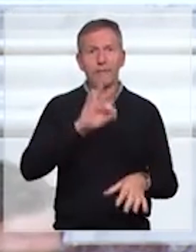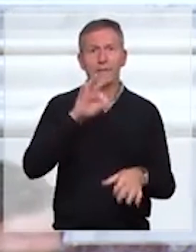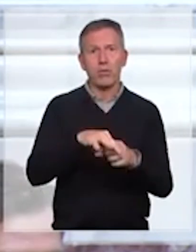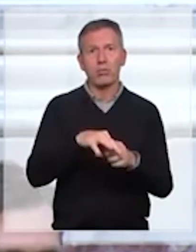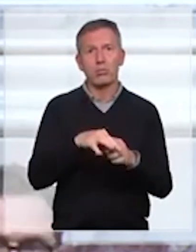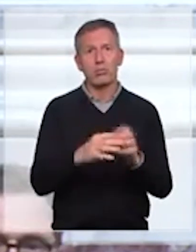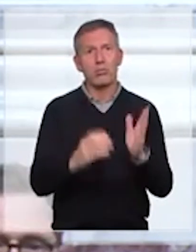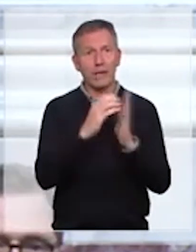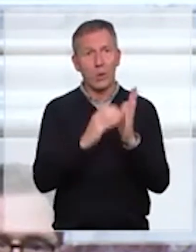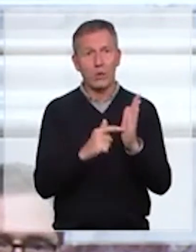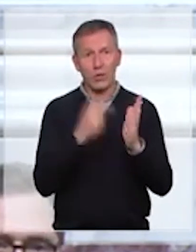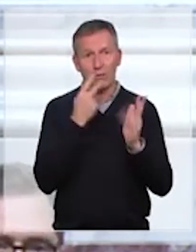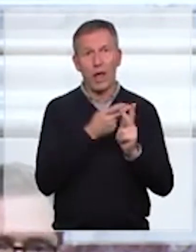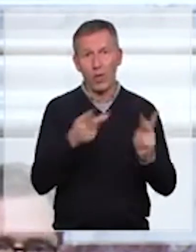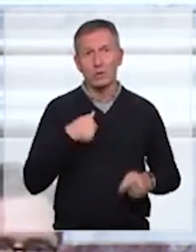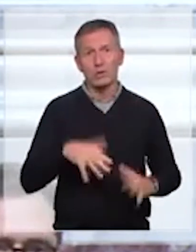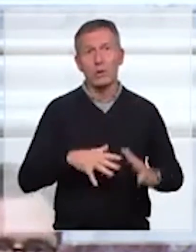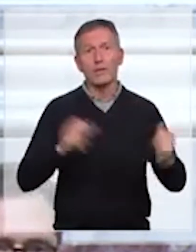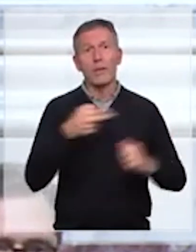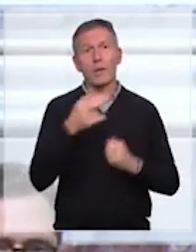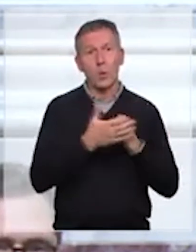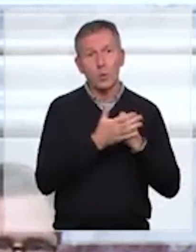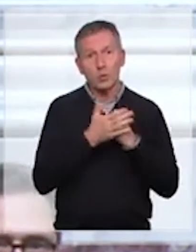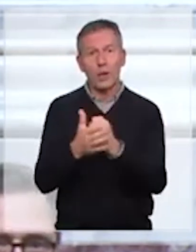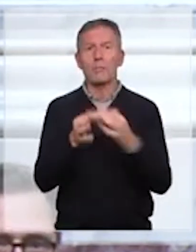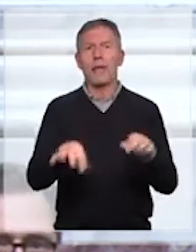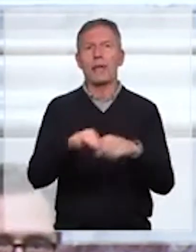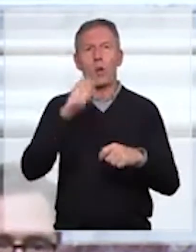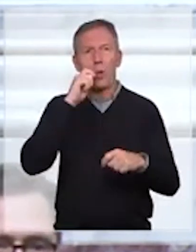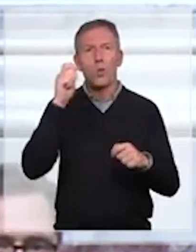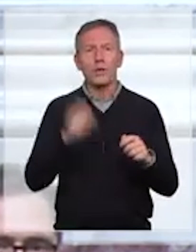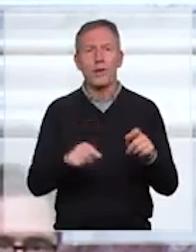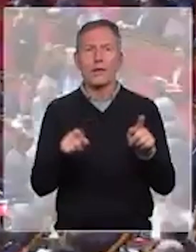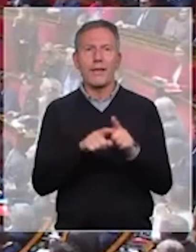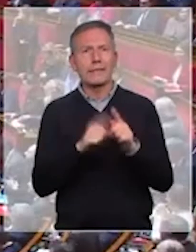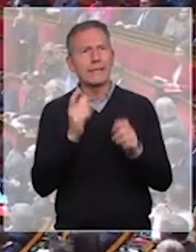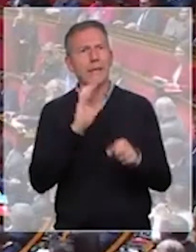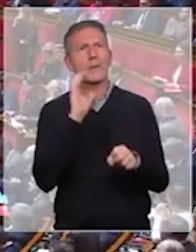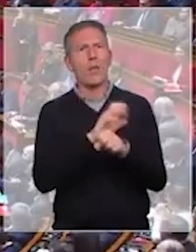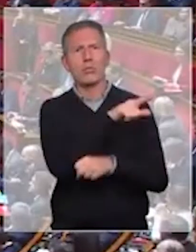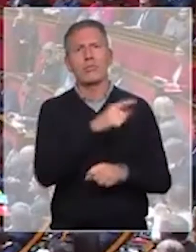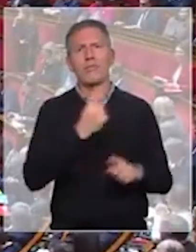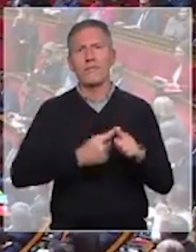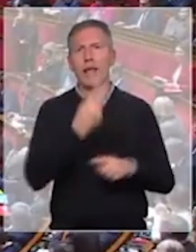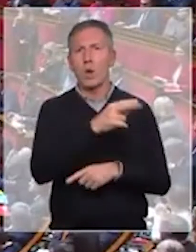affirmant le soutien de l'Assemblée nationale à l'Ukraine et condamnant la guerre menée par la Fédération de Russie.